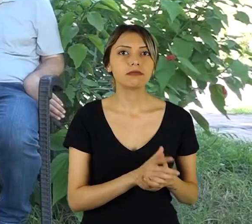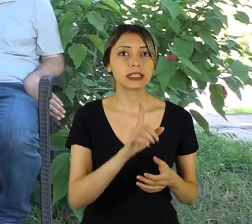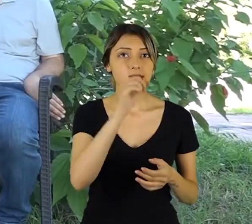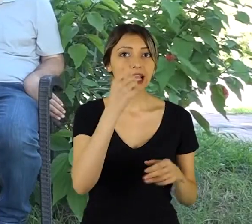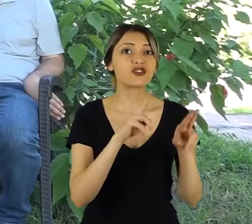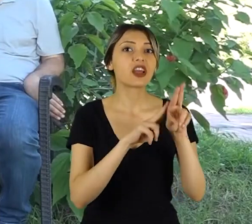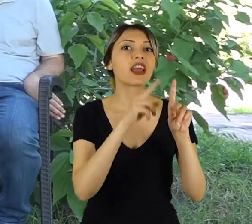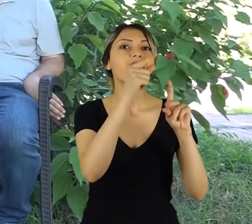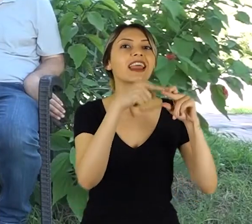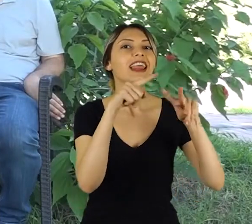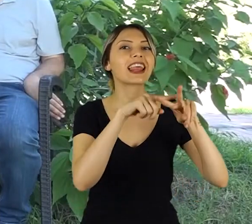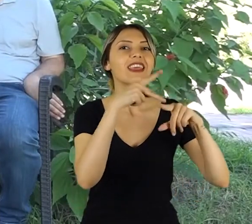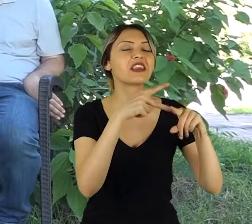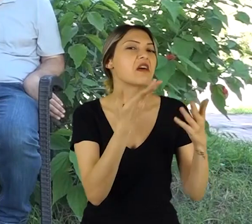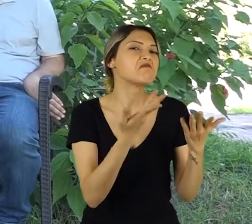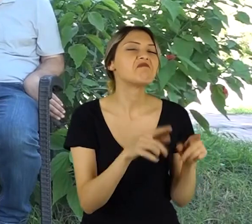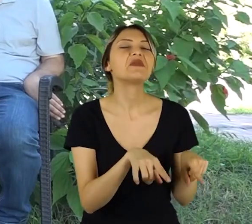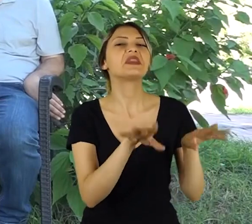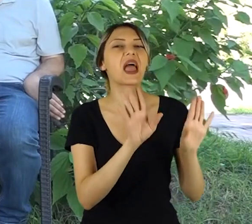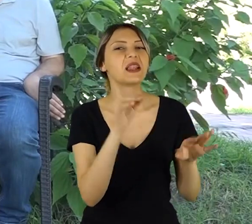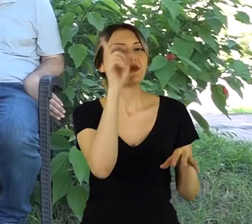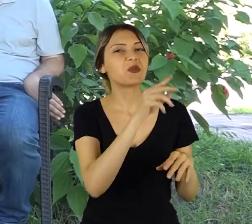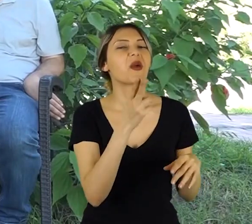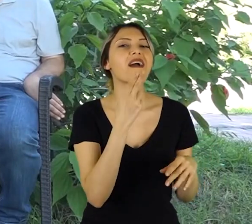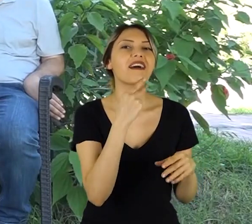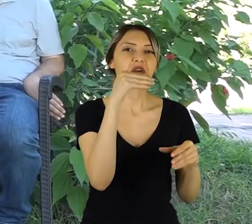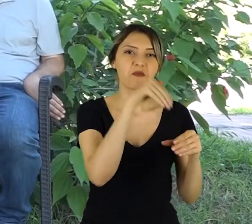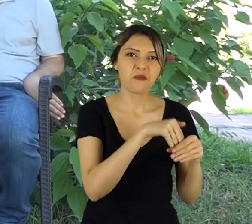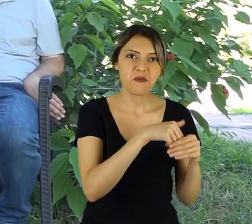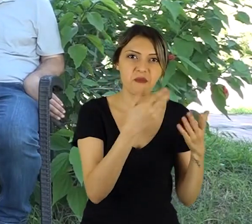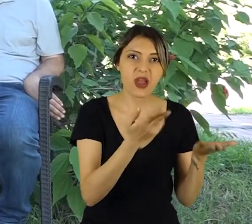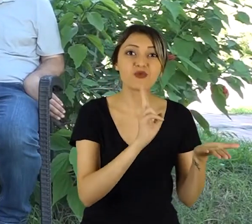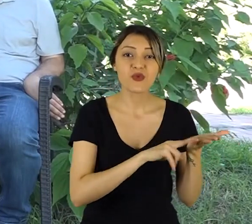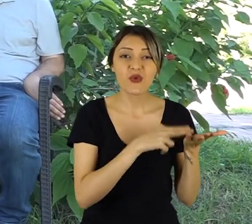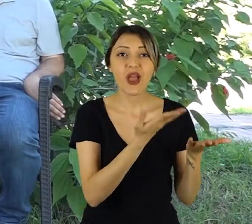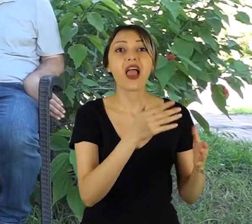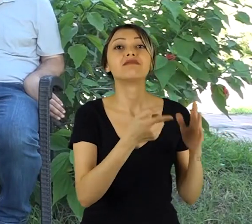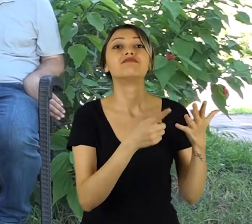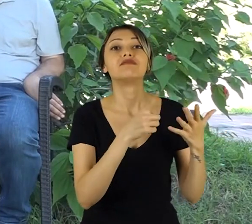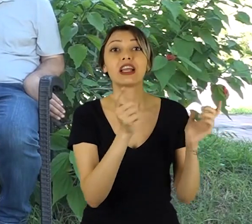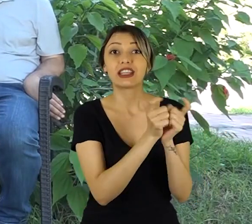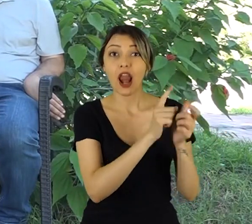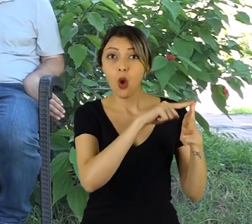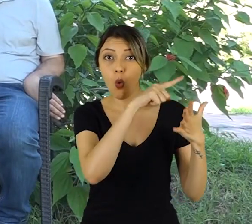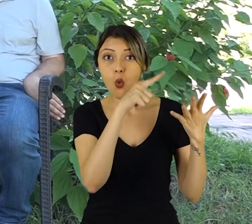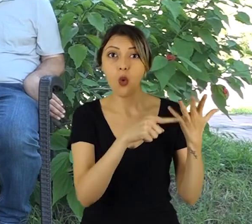kiraz bolattan ibaret değilsiniz. Kadın meclis derecesisiniz, yönetim kurulu üyesisiniz derneğin.